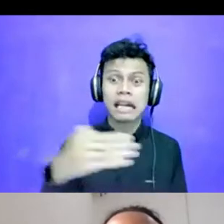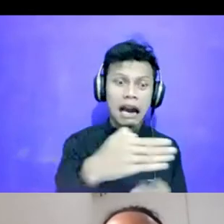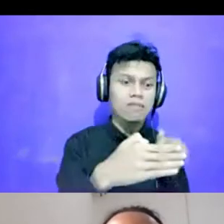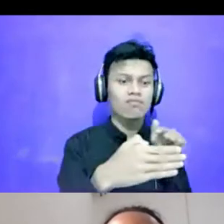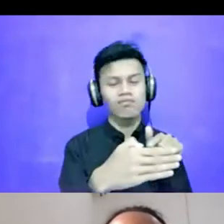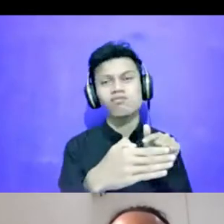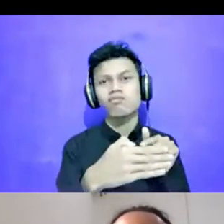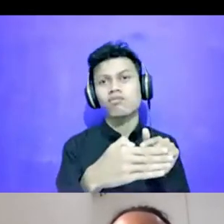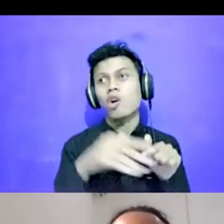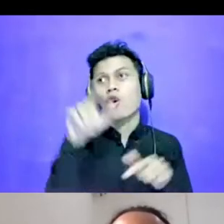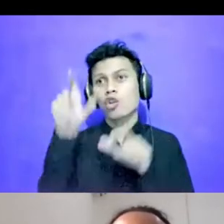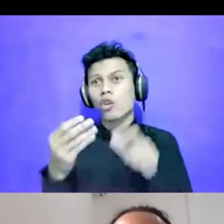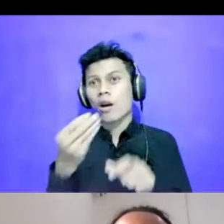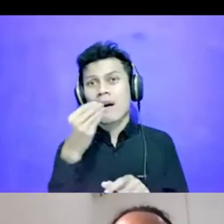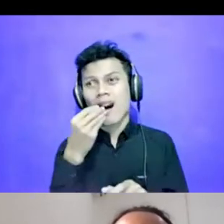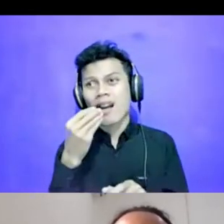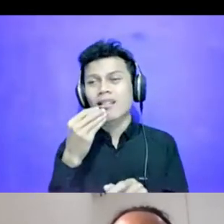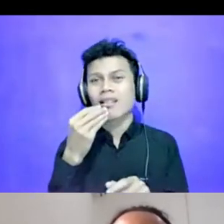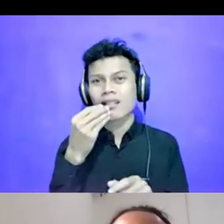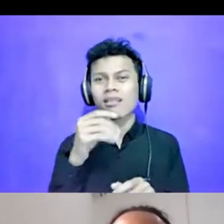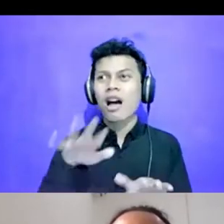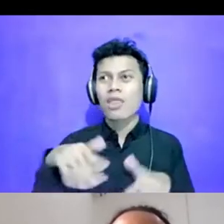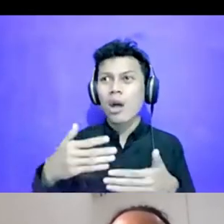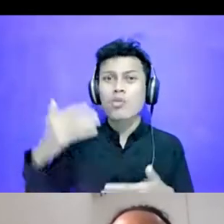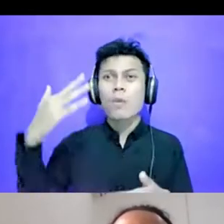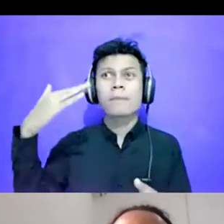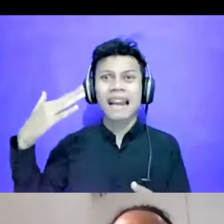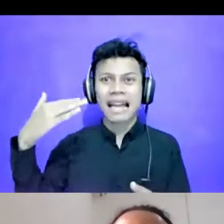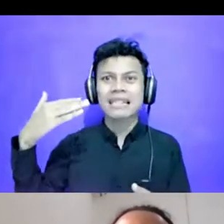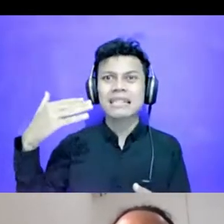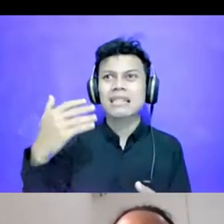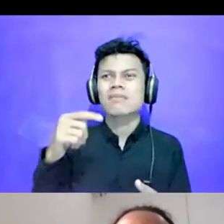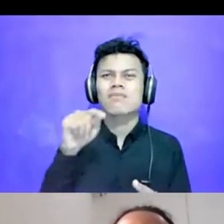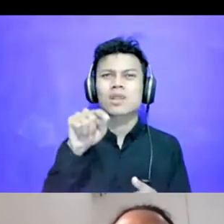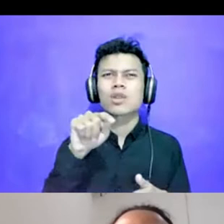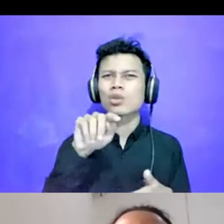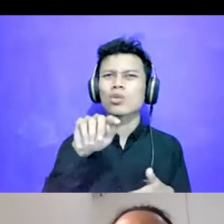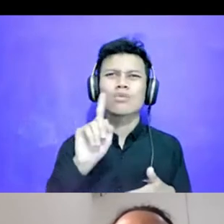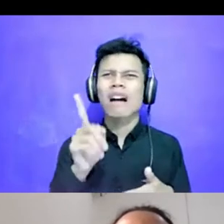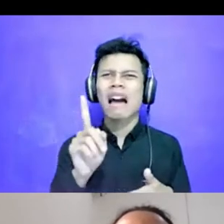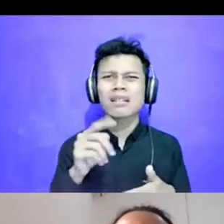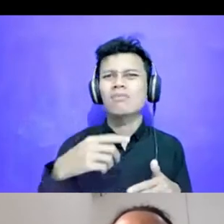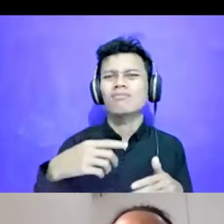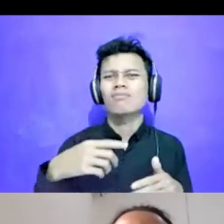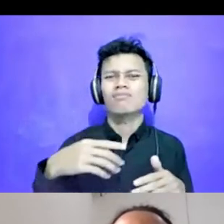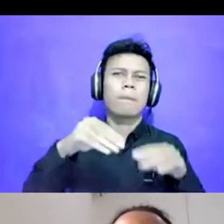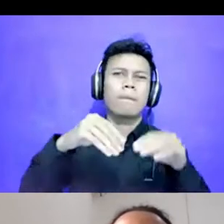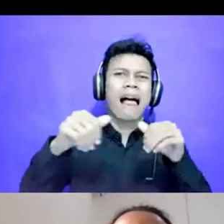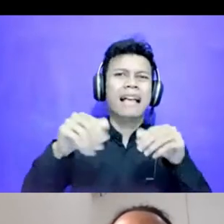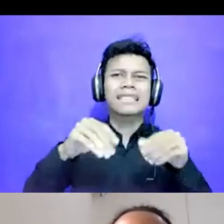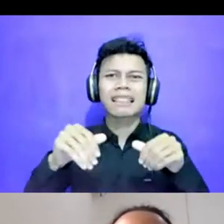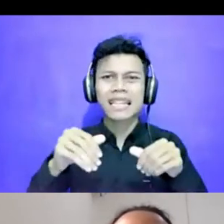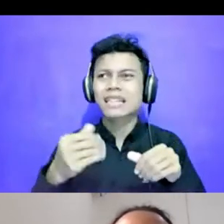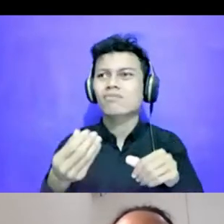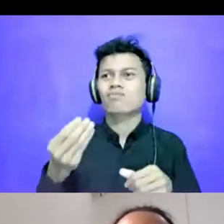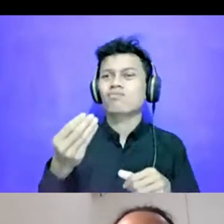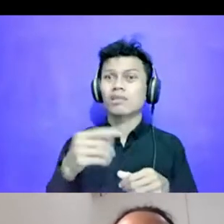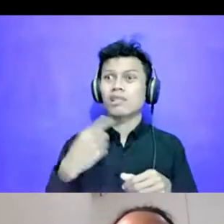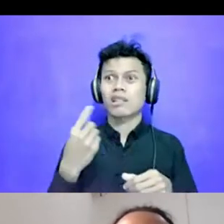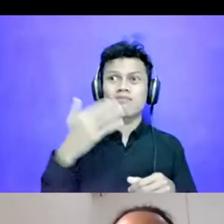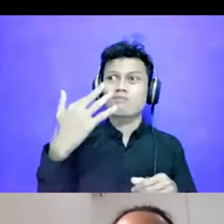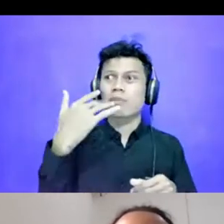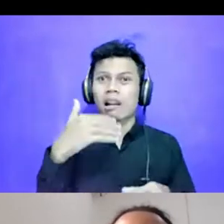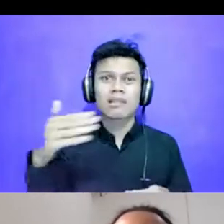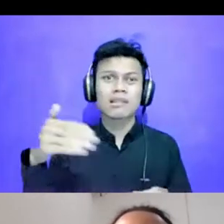Dari Beras Ternyata Mengandung Mikroplastik Yang Kemudian Masuk Ke Dalam Tubuh Kita